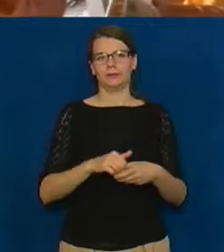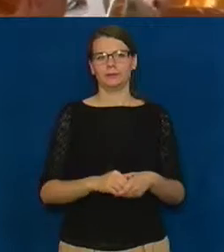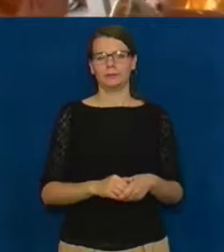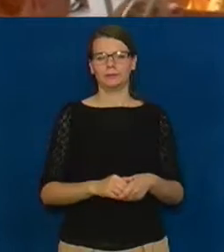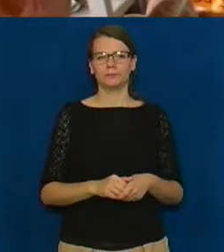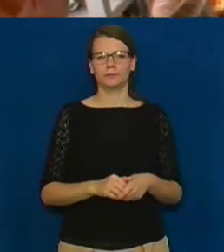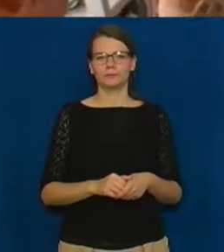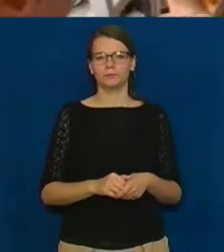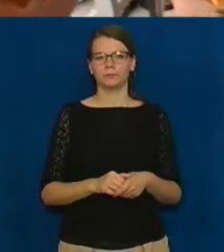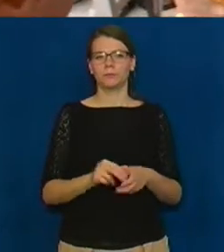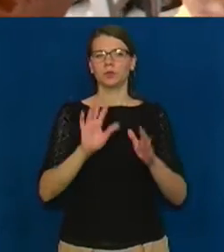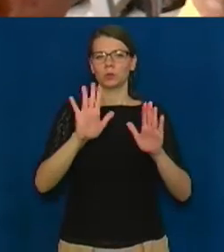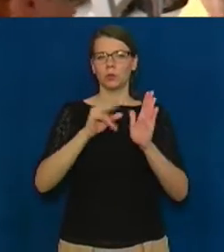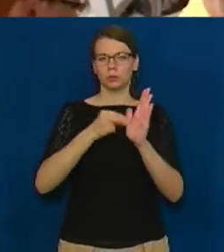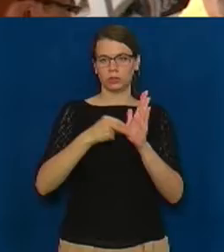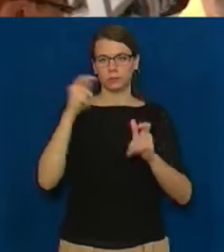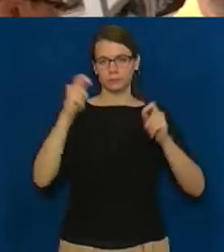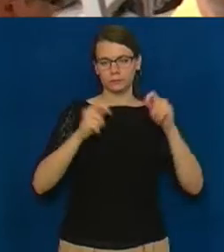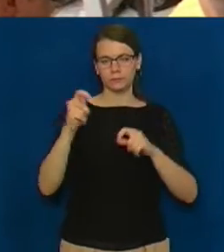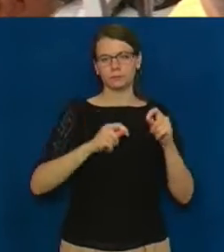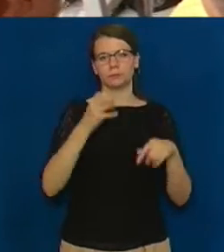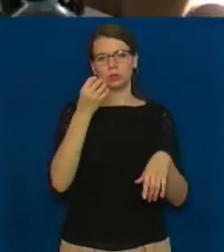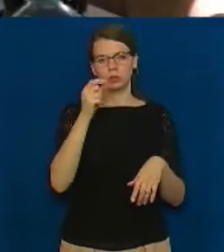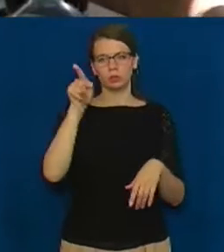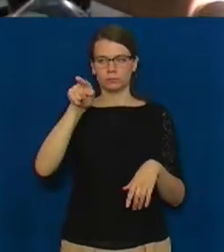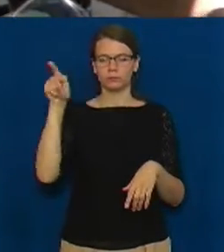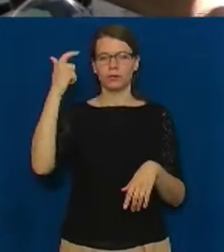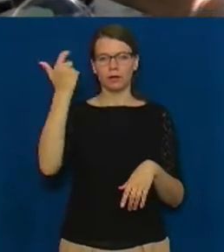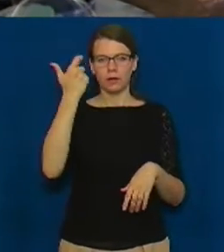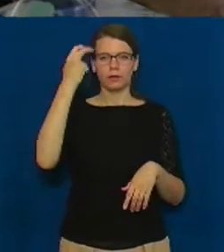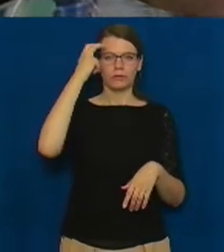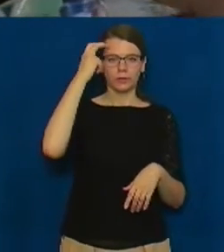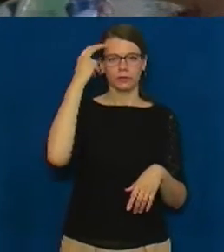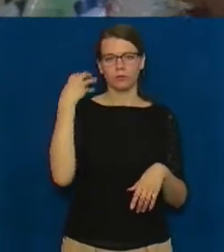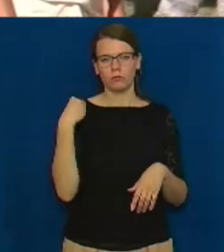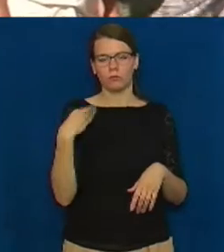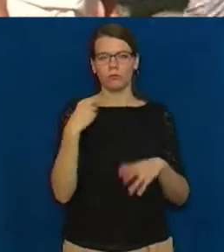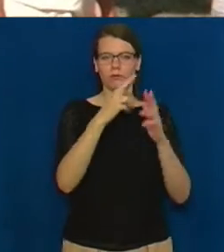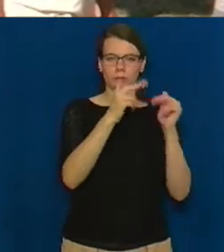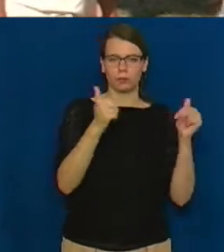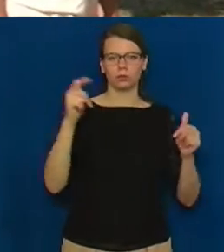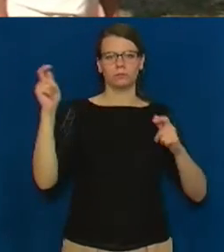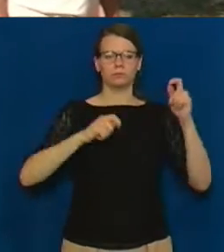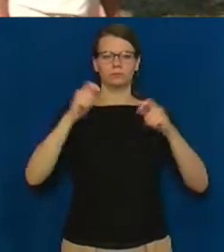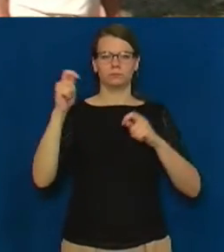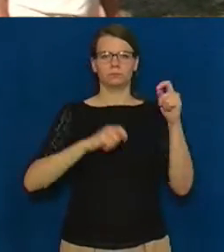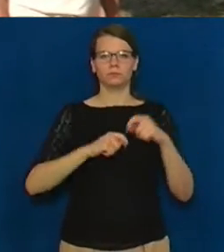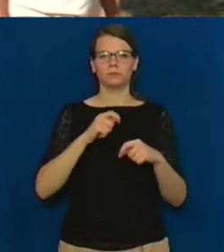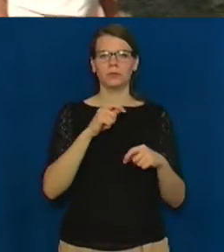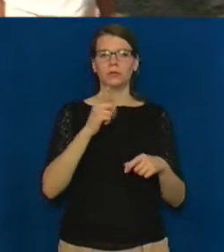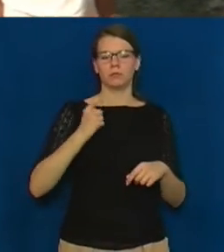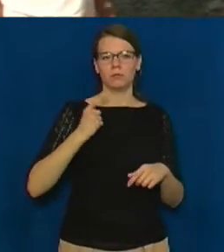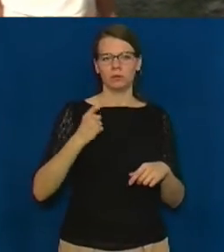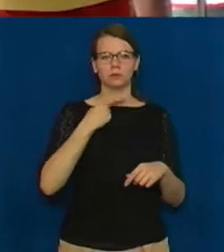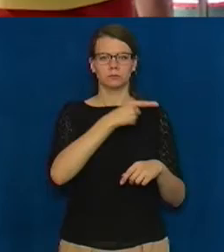Окрім черкащан до школи приїздять учні з Харкова, Києва, Львова та Дніпра. Майстер на сіг навчає гончар